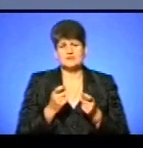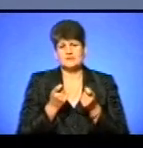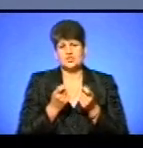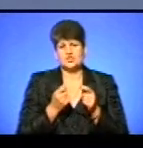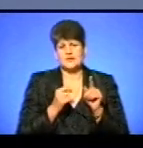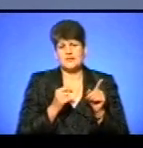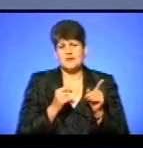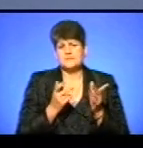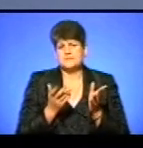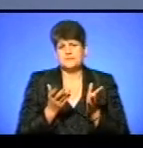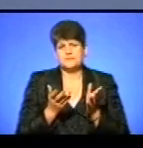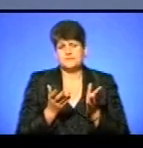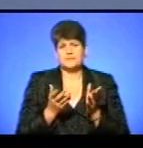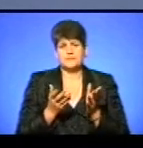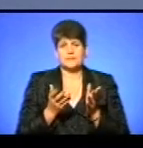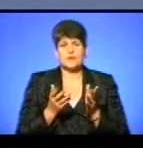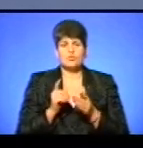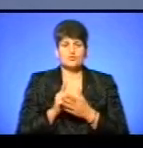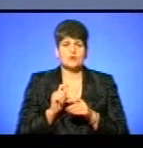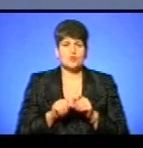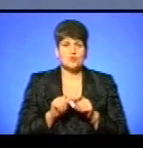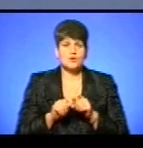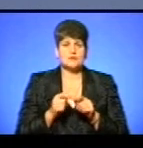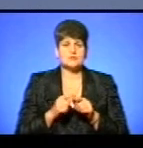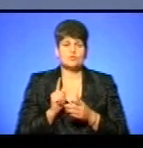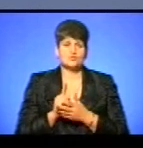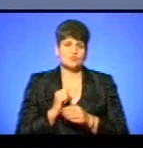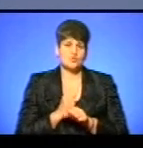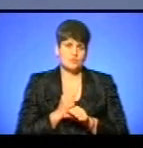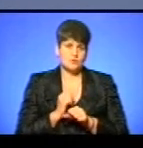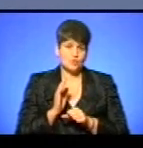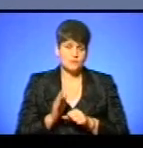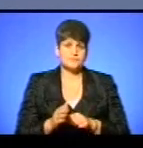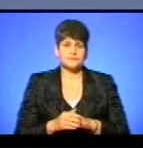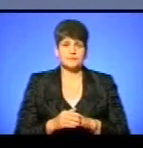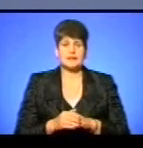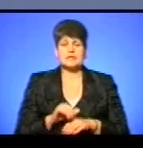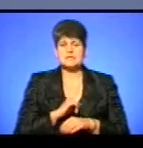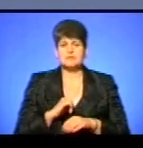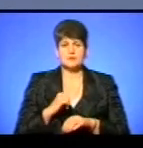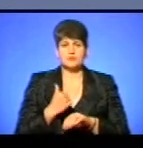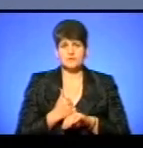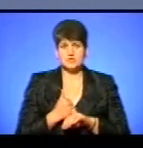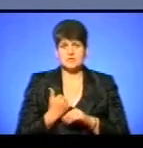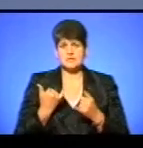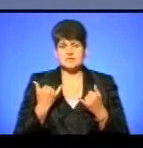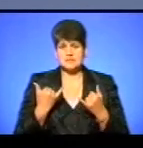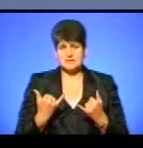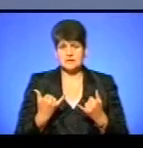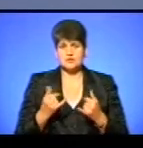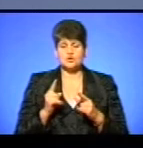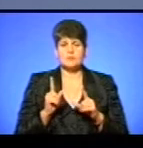десь цей. Це вузьково на контролі, це вузьково було зроблено. І найголовніше зараз, це щоб